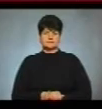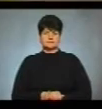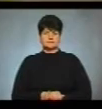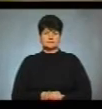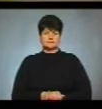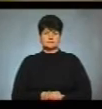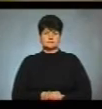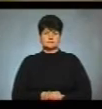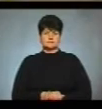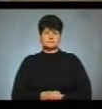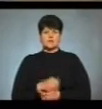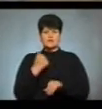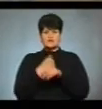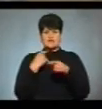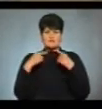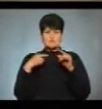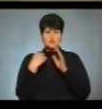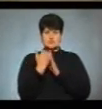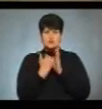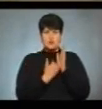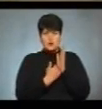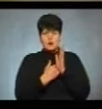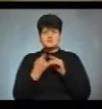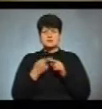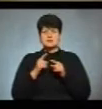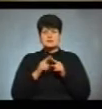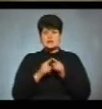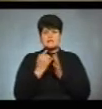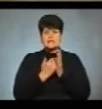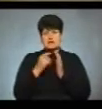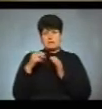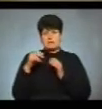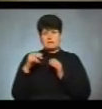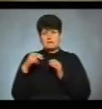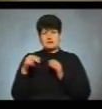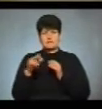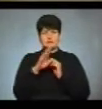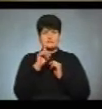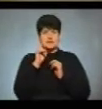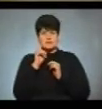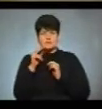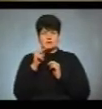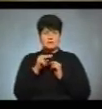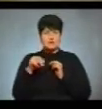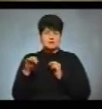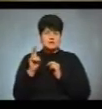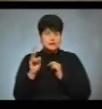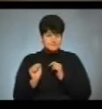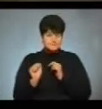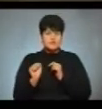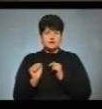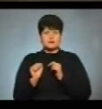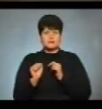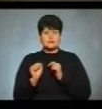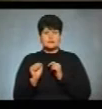В основні відносини програм кандидатів президента Володимира Зеленського і Петра Порошенка почнемо,